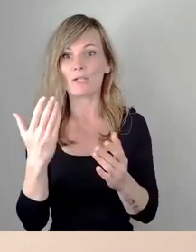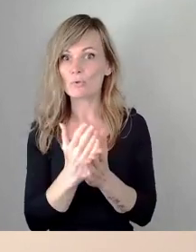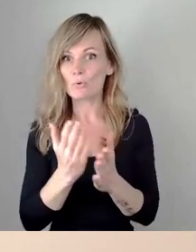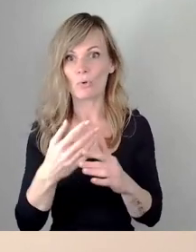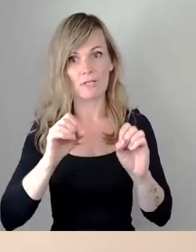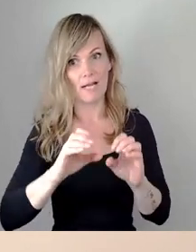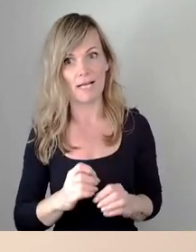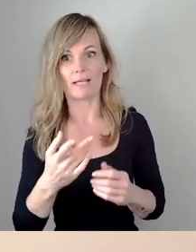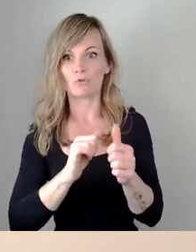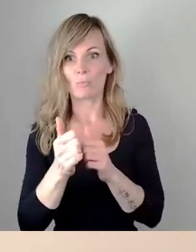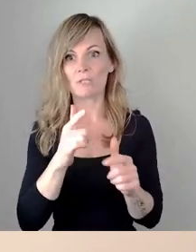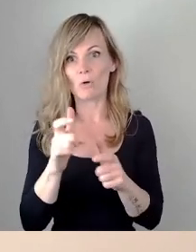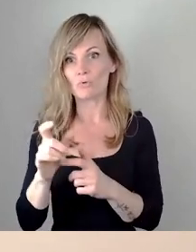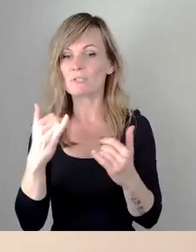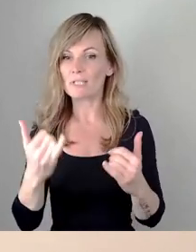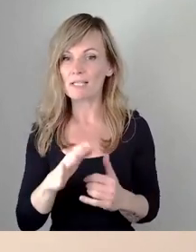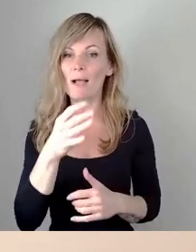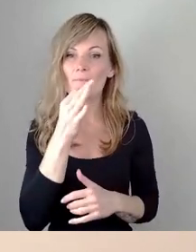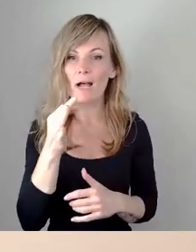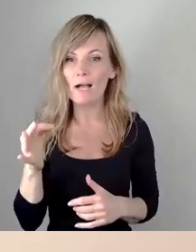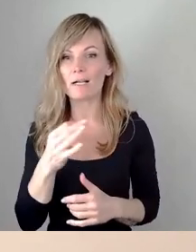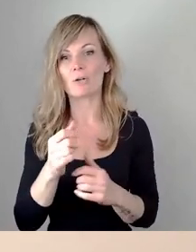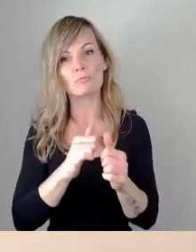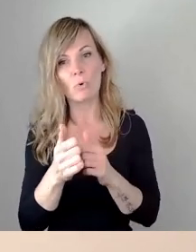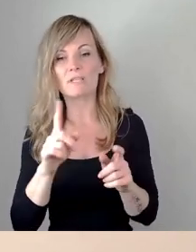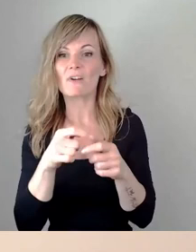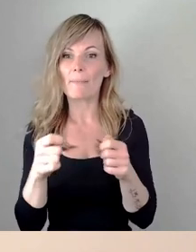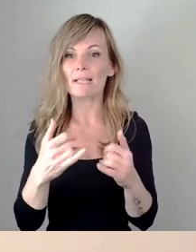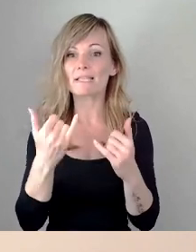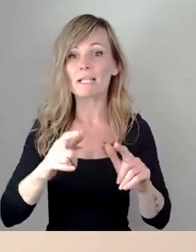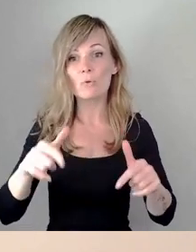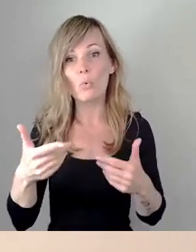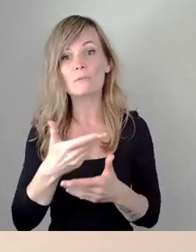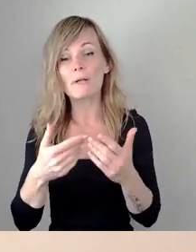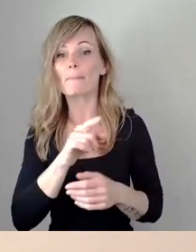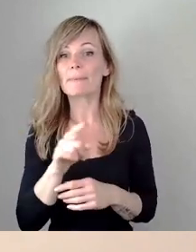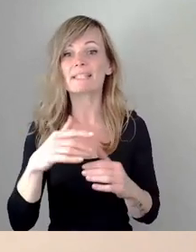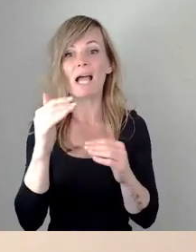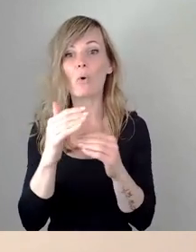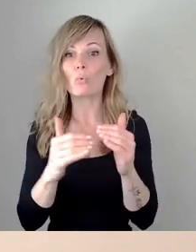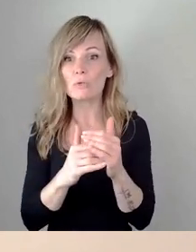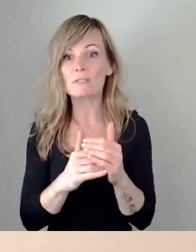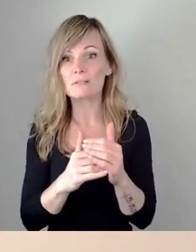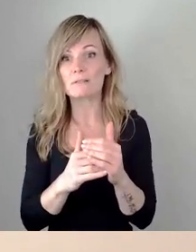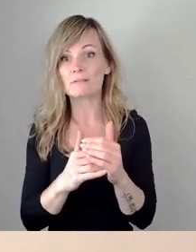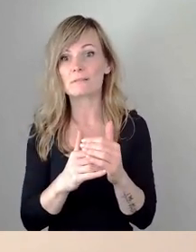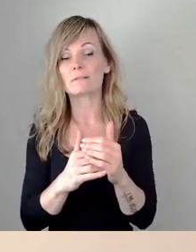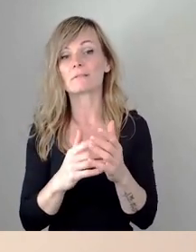dass jetzt die ersten Abfragen bei den Sportverbänden erfolgen, die uns bis August eine grobe